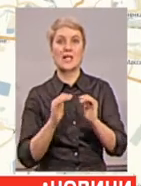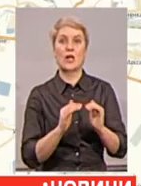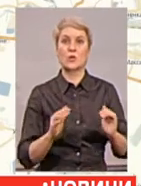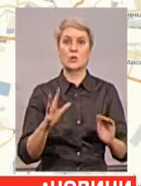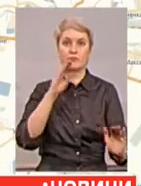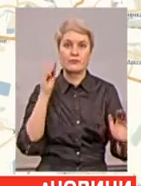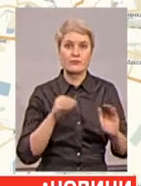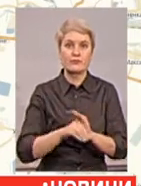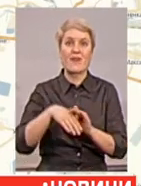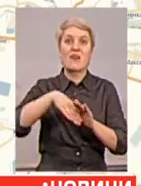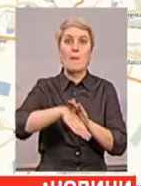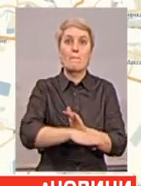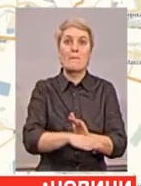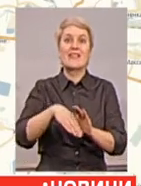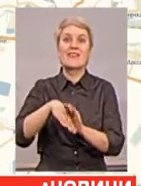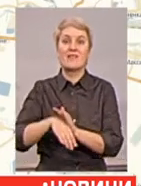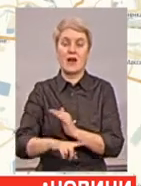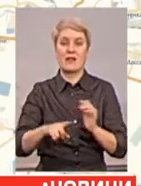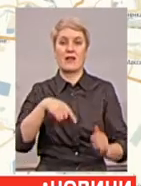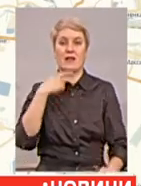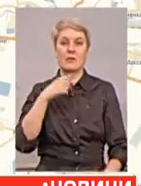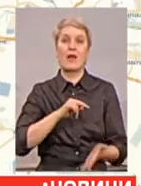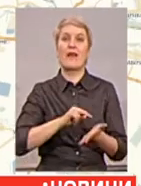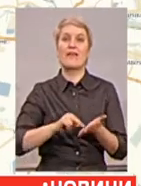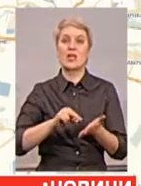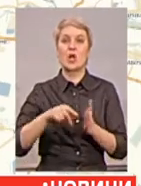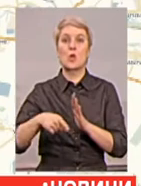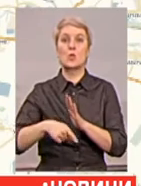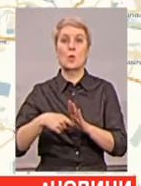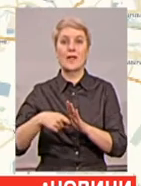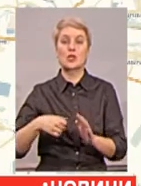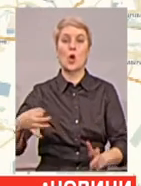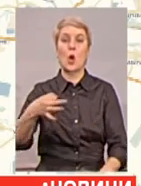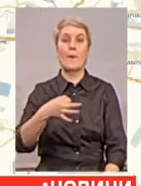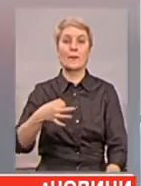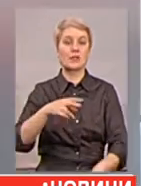підвали, розказала новинам на першому речниця Донецької обласної поліції Наталя Шиман.